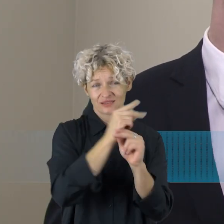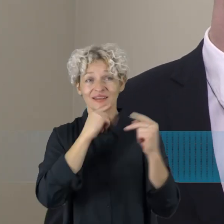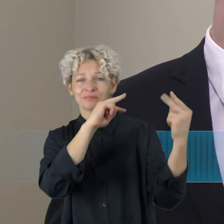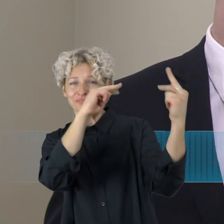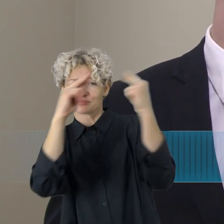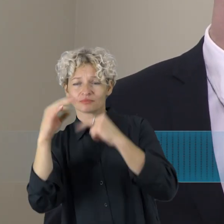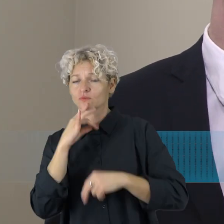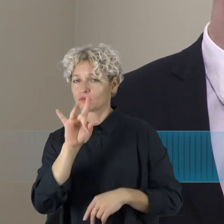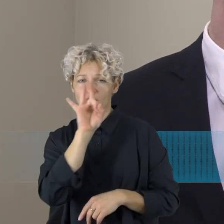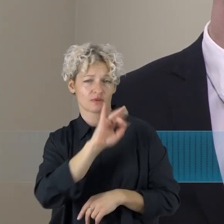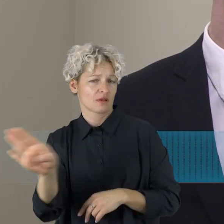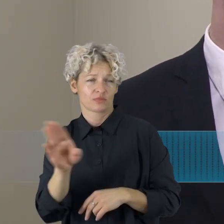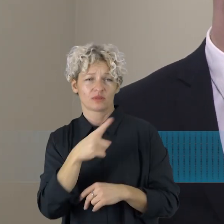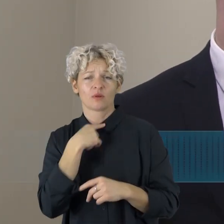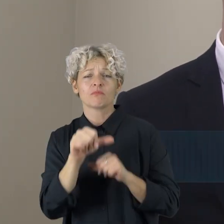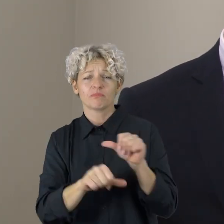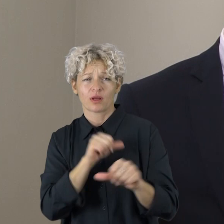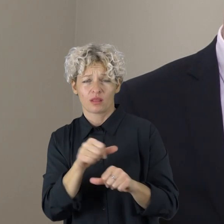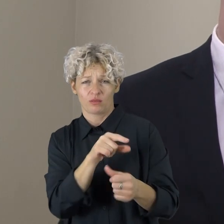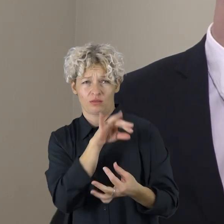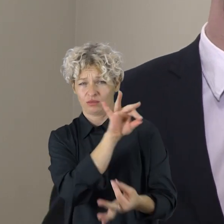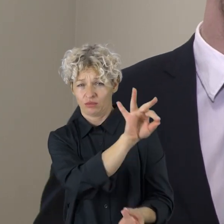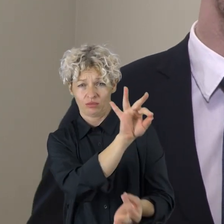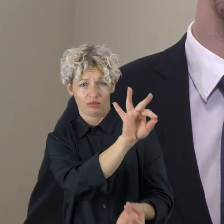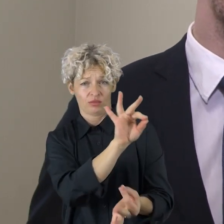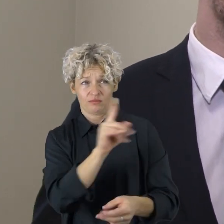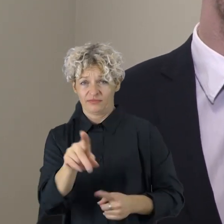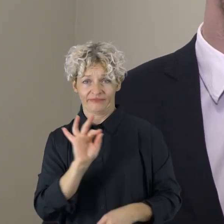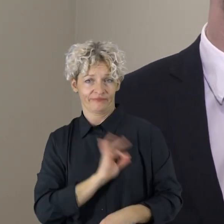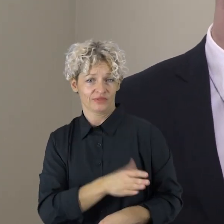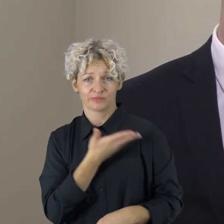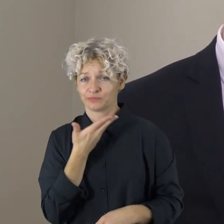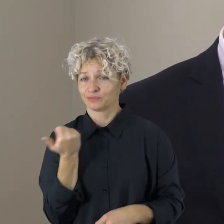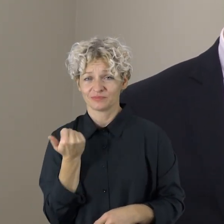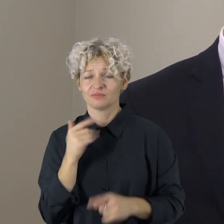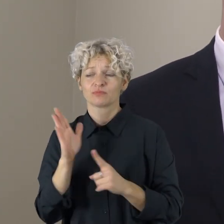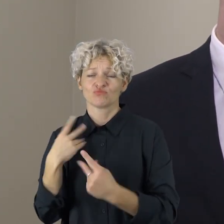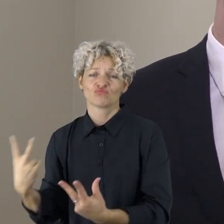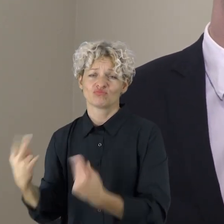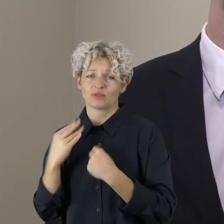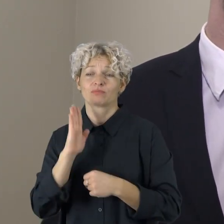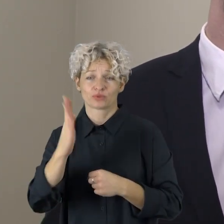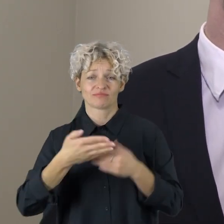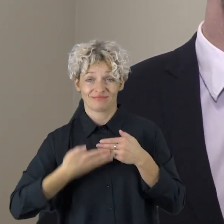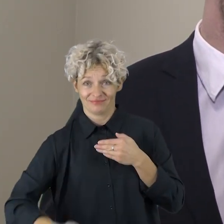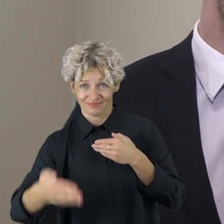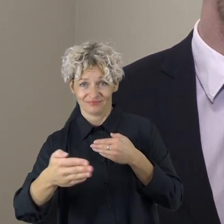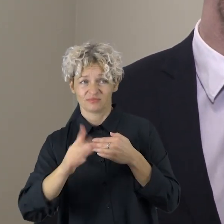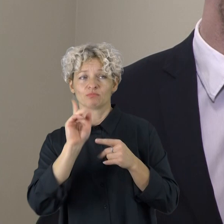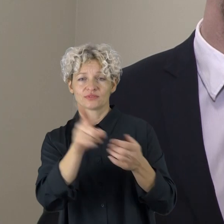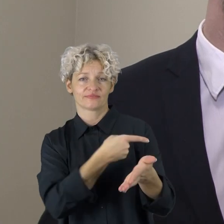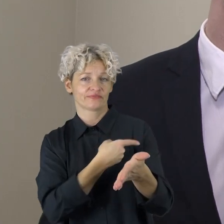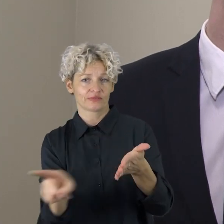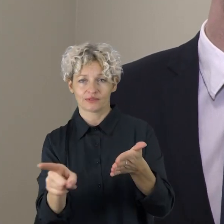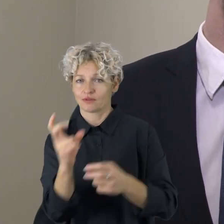įrenginio, kuris jau daugelį metų neveikia nebemato ir tiesiog irgi davė pažadą, kad atsižvelgdami tai, kad vyksta irgi